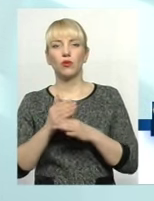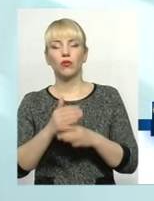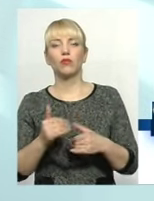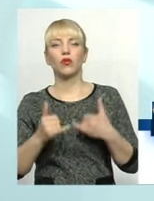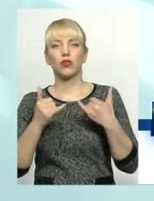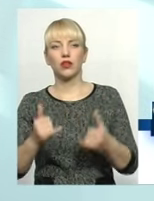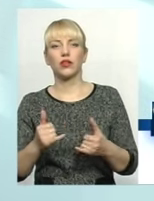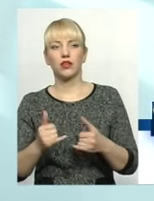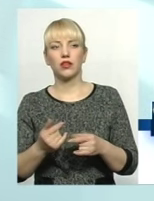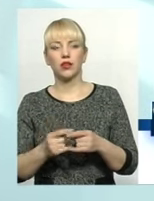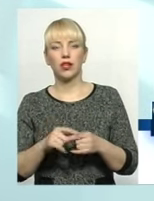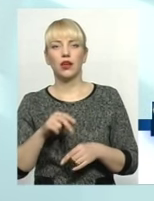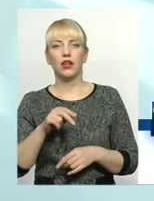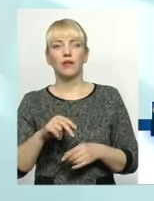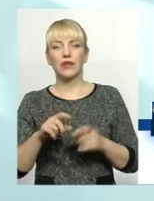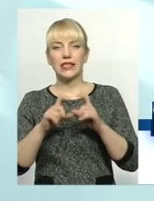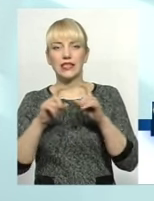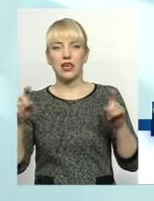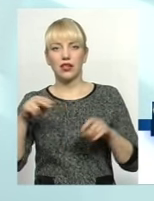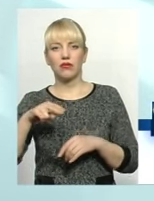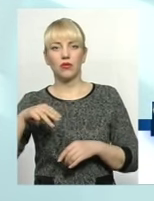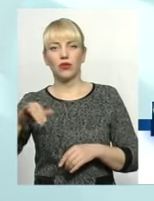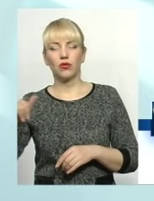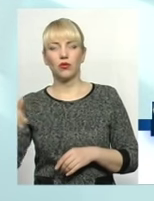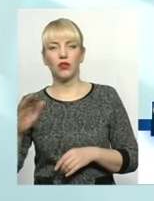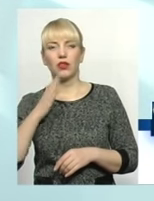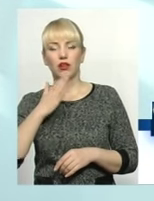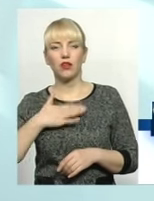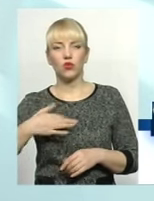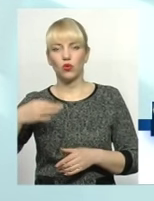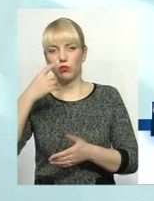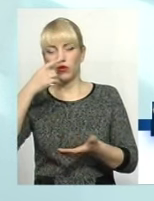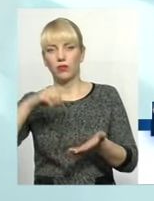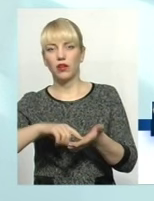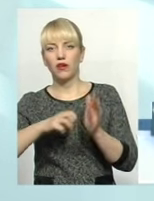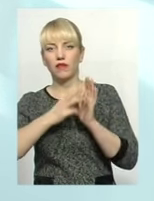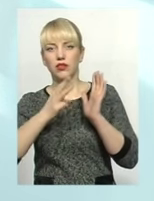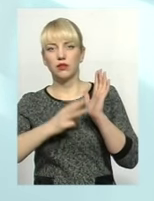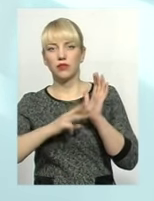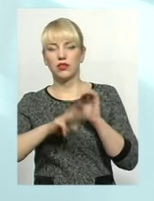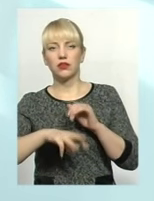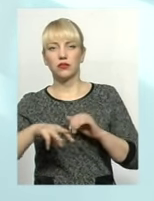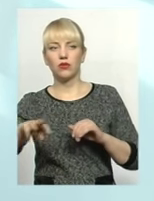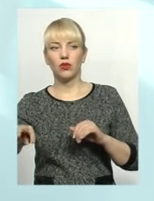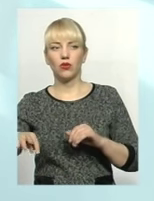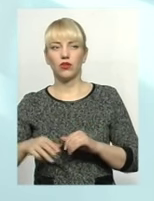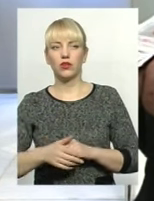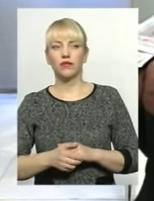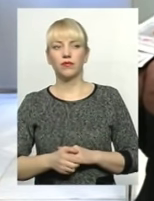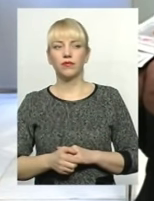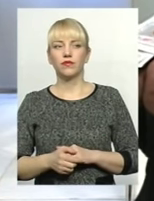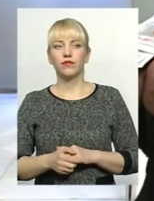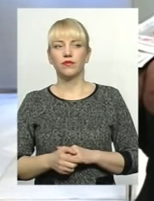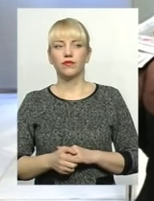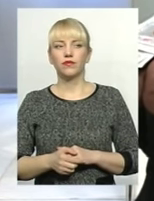закладів професійно-технічної освіти, і на область нашу перепадає 18 мільйонів, як вже сказала пані